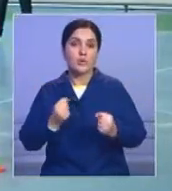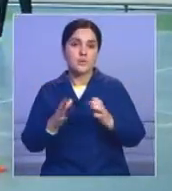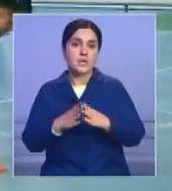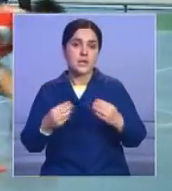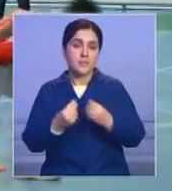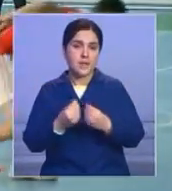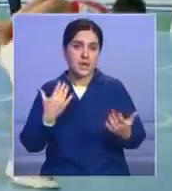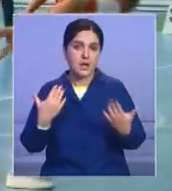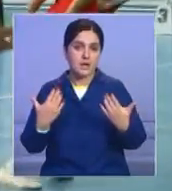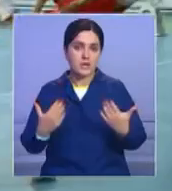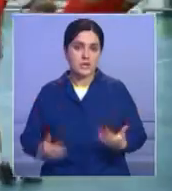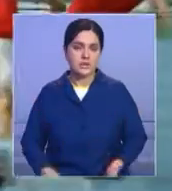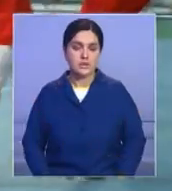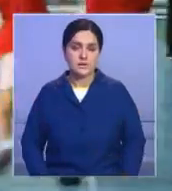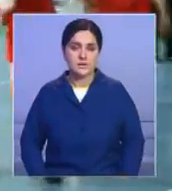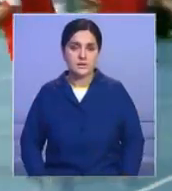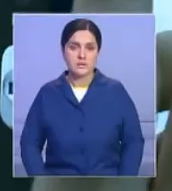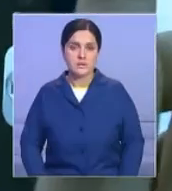семейных отношений.